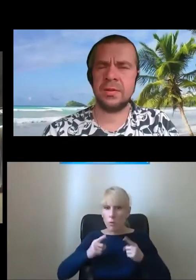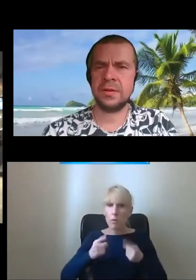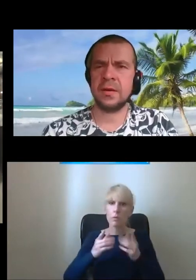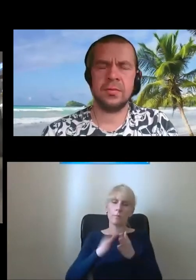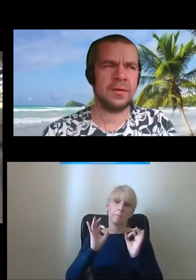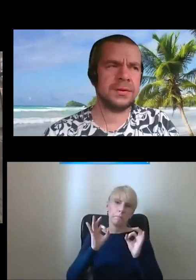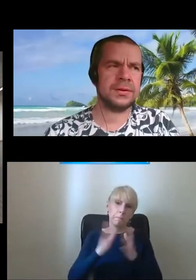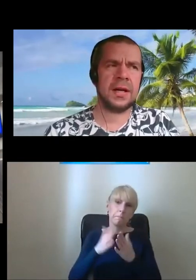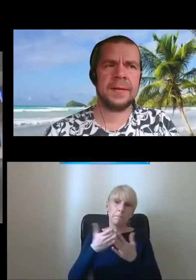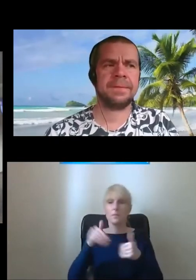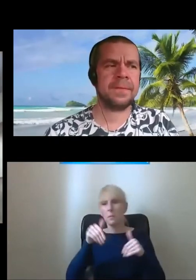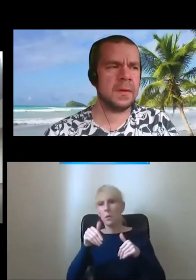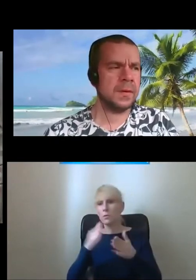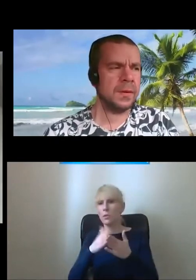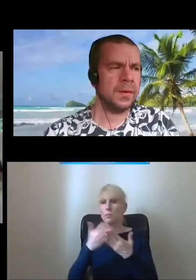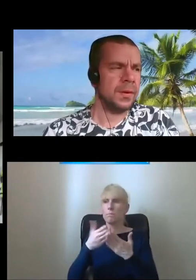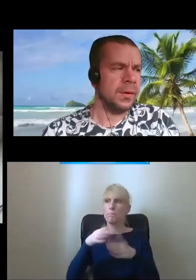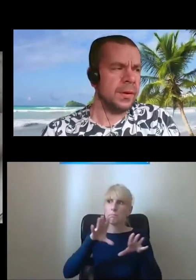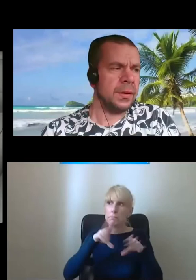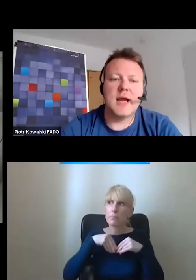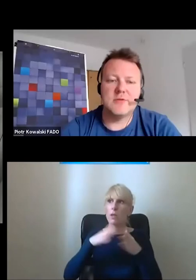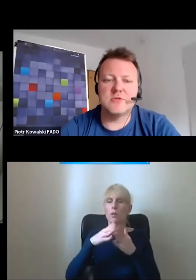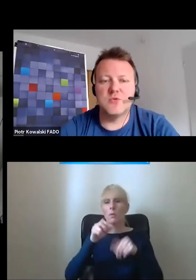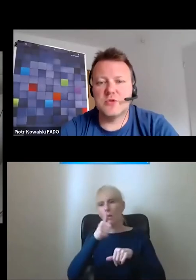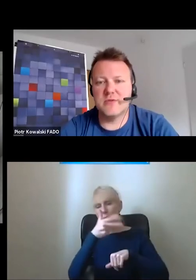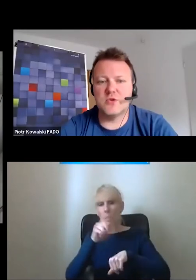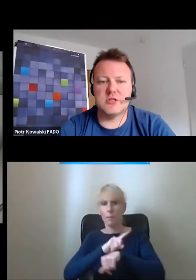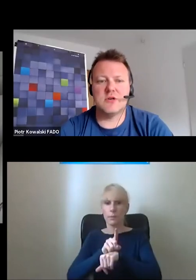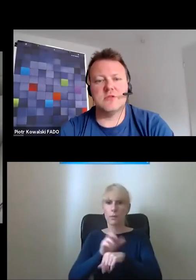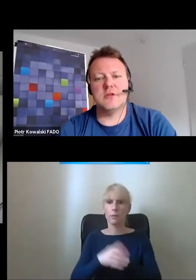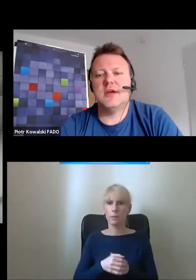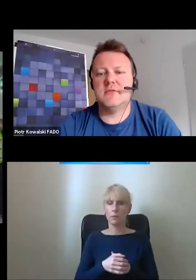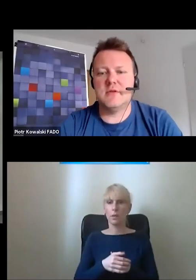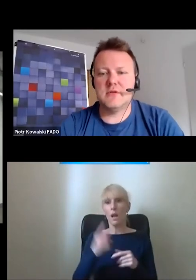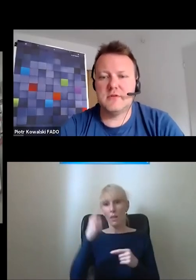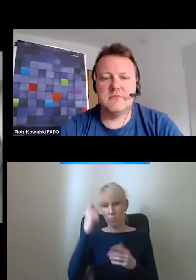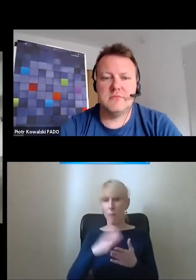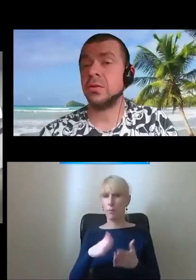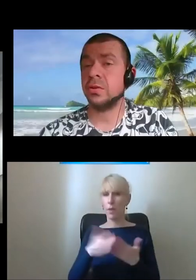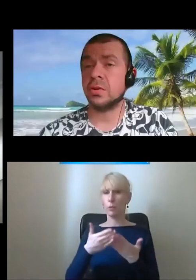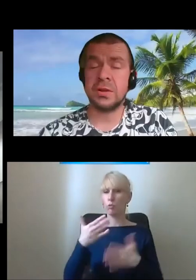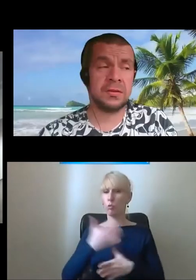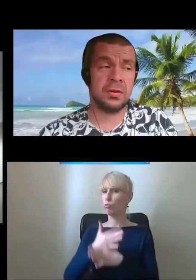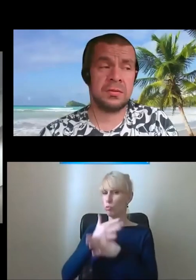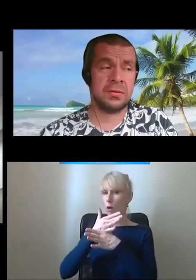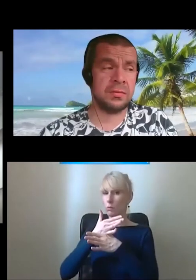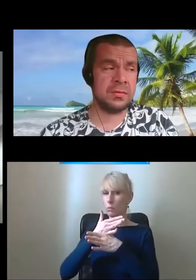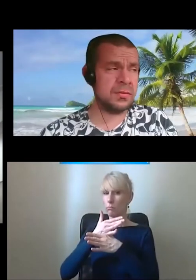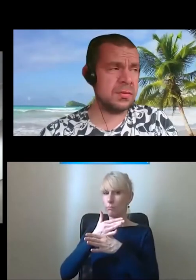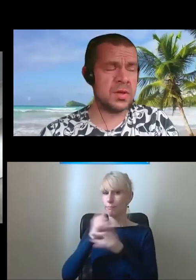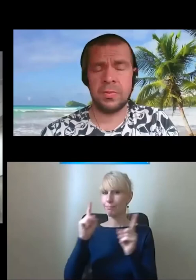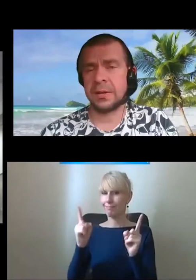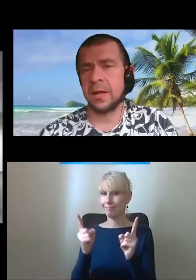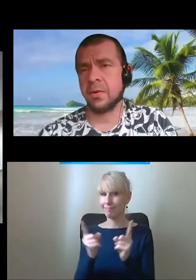Można sobie to skalkulować, tak? No tak, ale tu są dużo, około trzy schody, nie? dlatego to... To